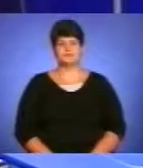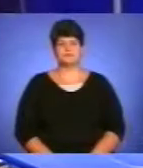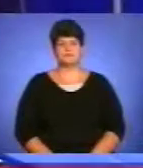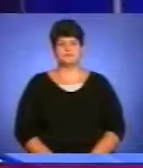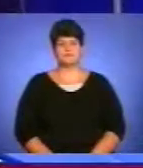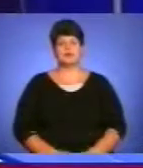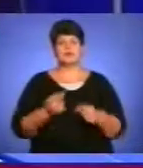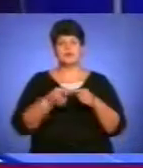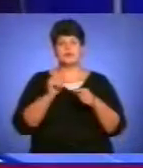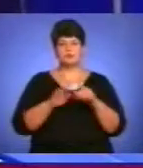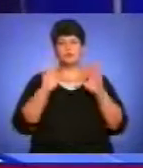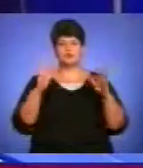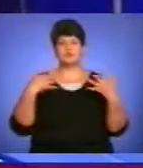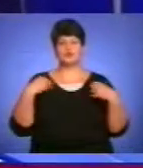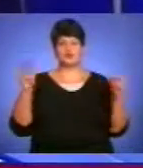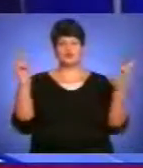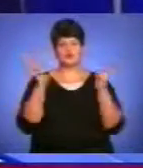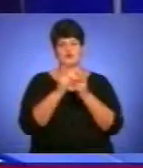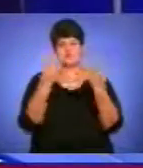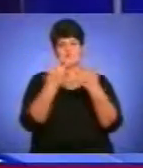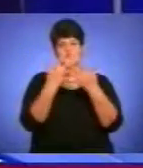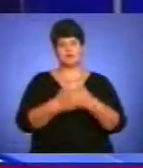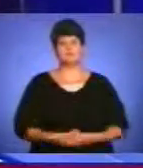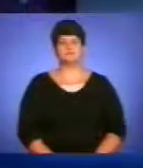На цьому будьте здорові, до зустрічі в ефірі.